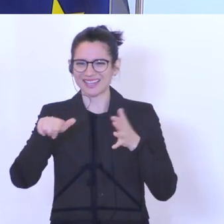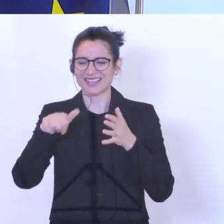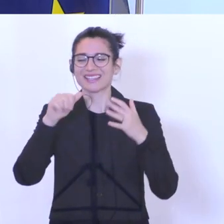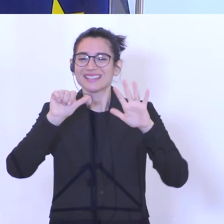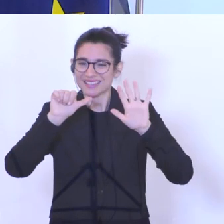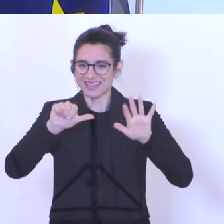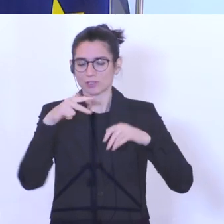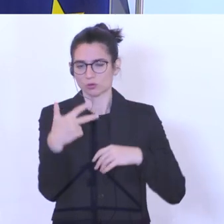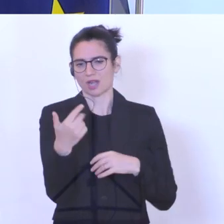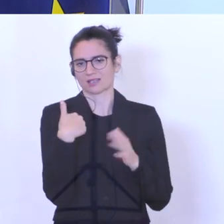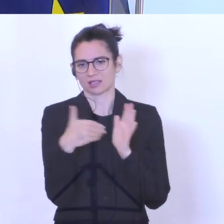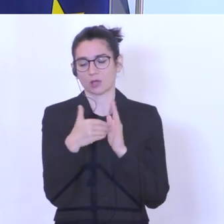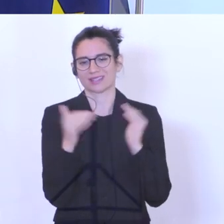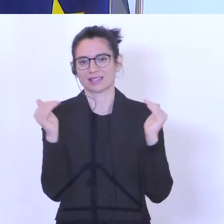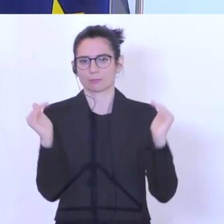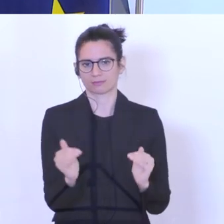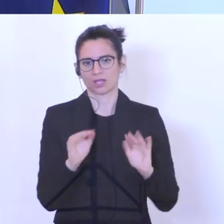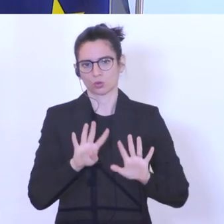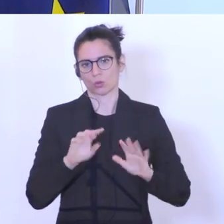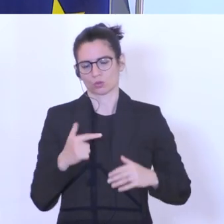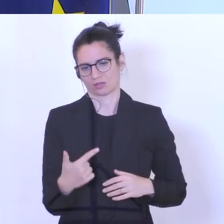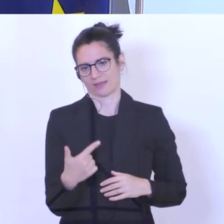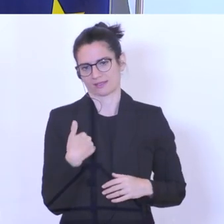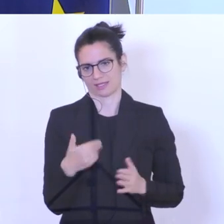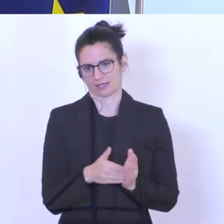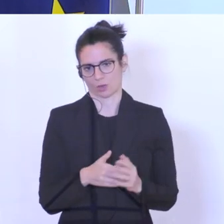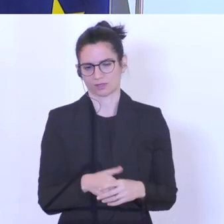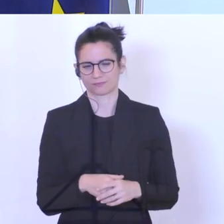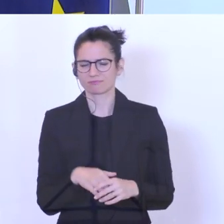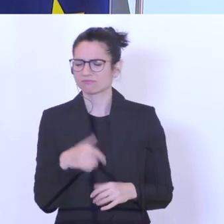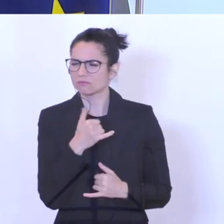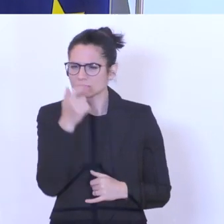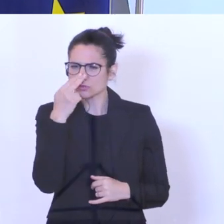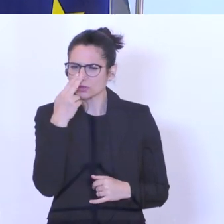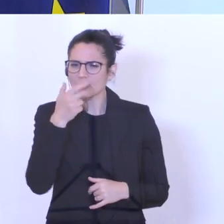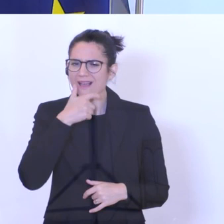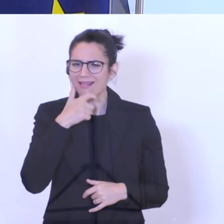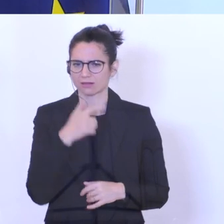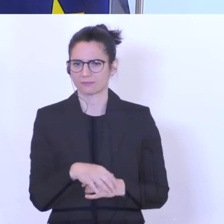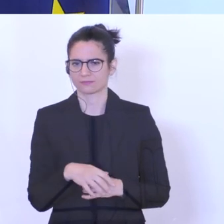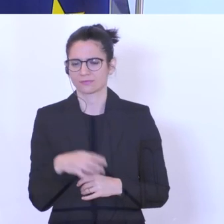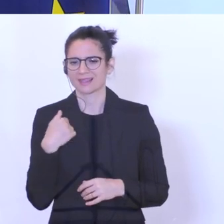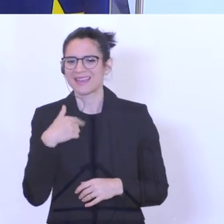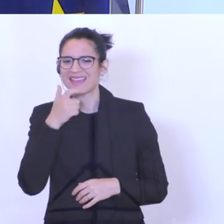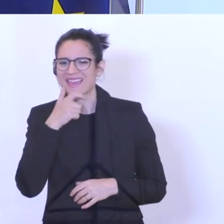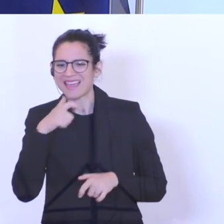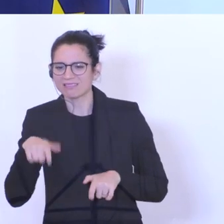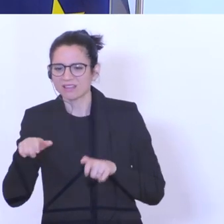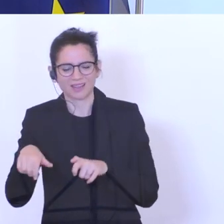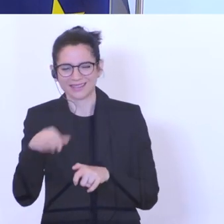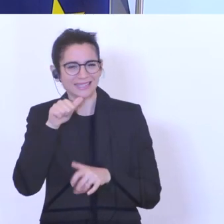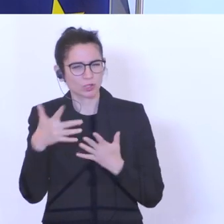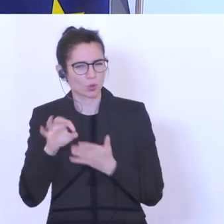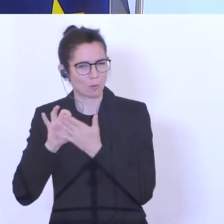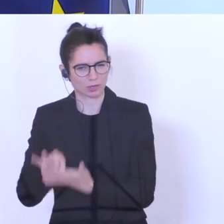.000 auf 29.000. Die Altersentwicklungen. Ältere sind von der Krise unterdurchschnittlich betroffen.